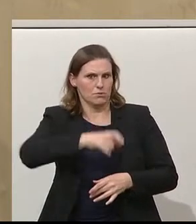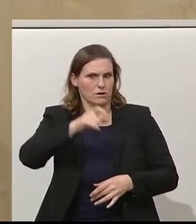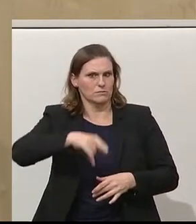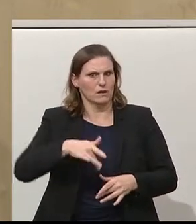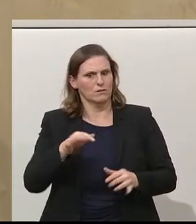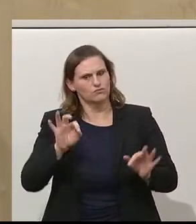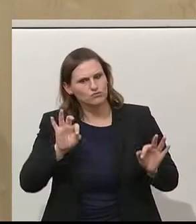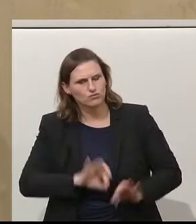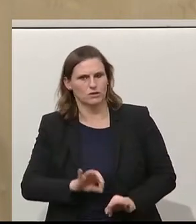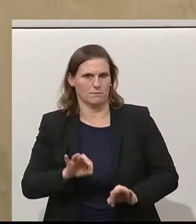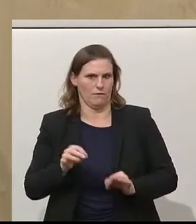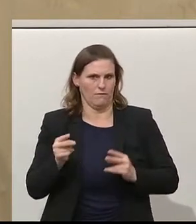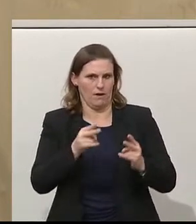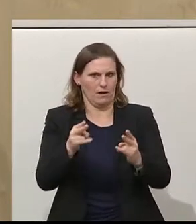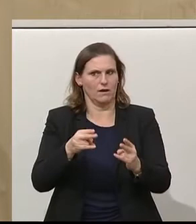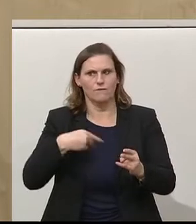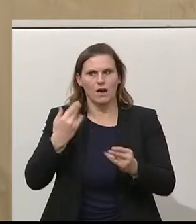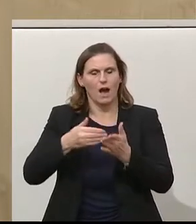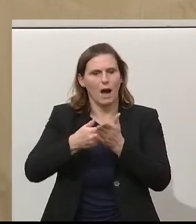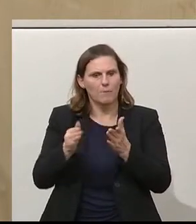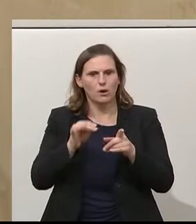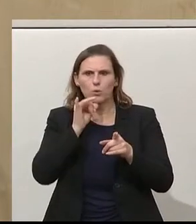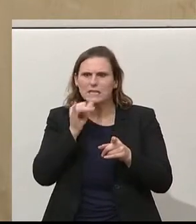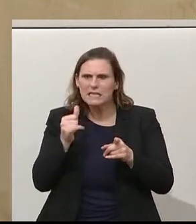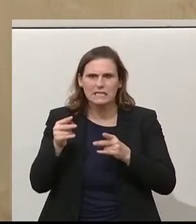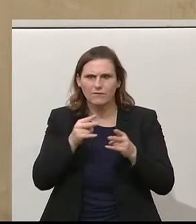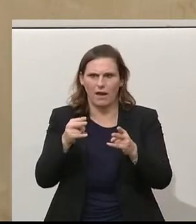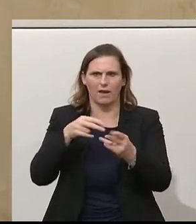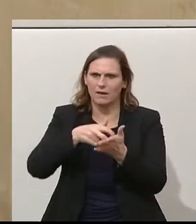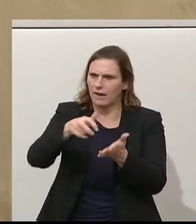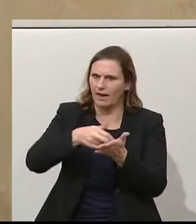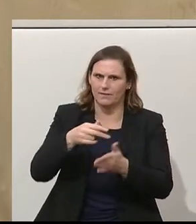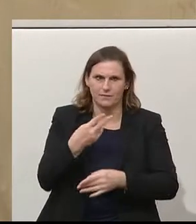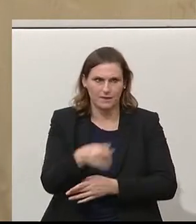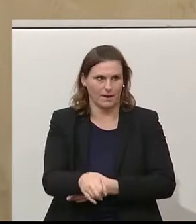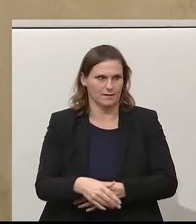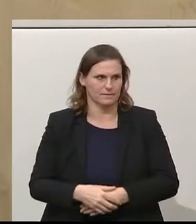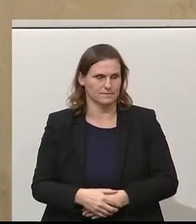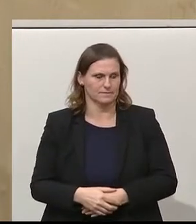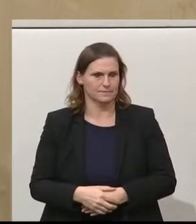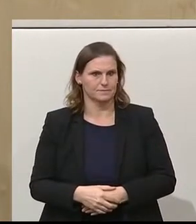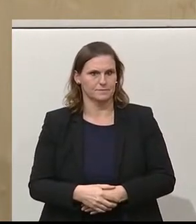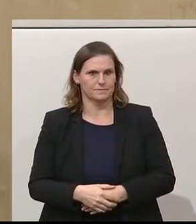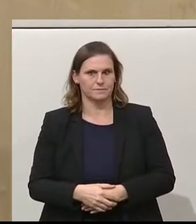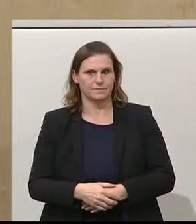ein schlechter Weg ist, ein Weg, den wir ablehnen und den wir auch nicht mitgehen wollen, meine Damen und Herren und der auch ein Fehlweg ist, ein Fehlgeleiterter.